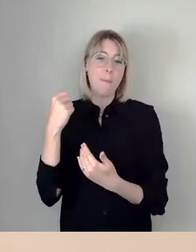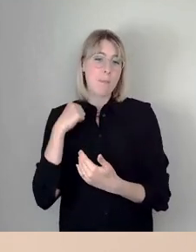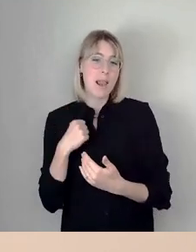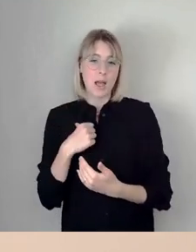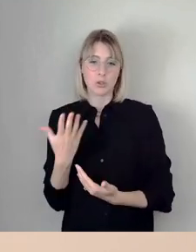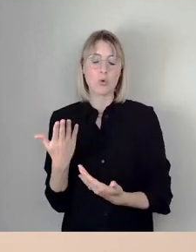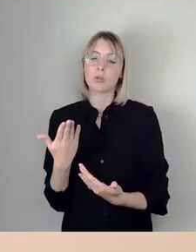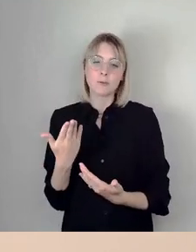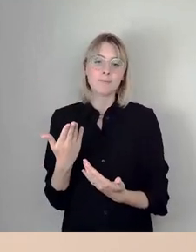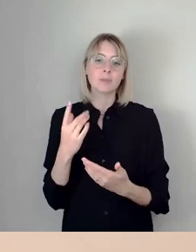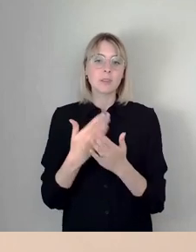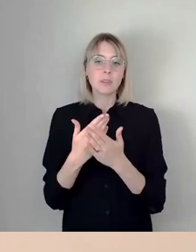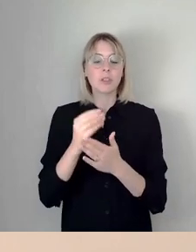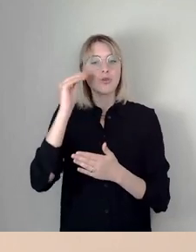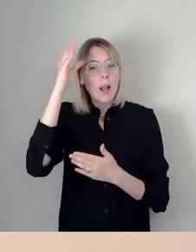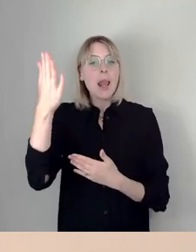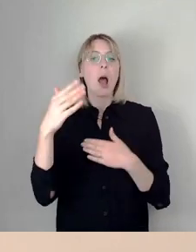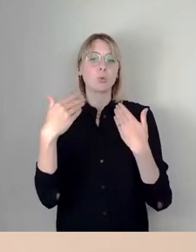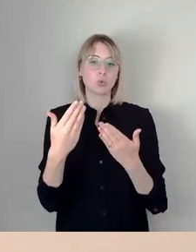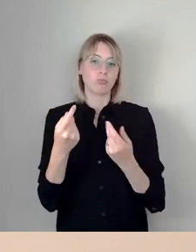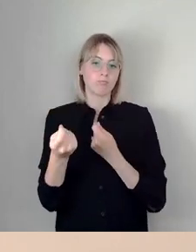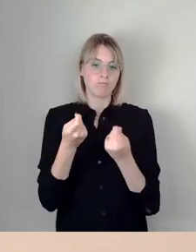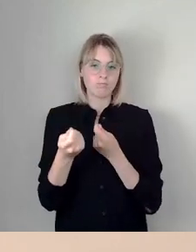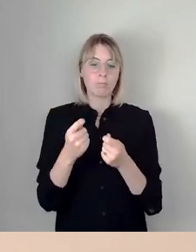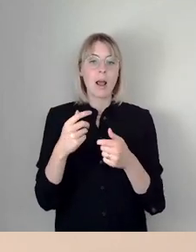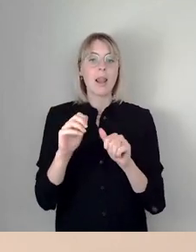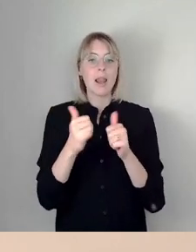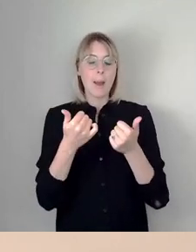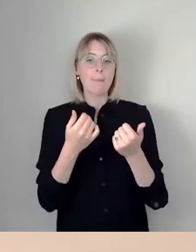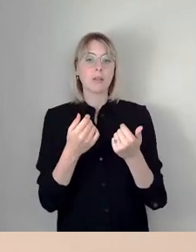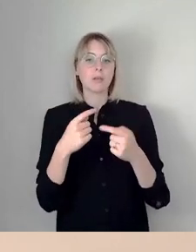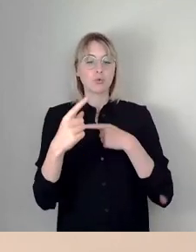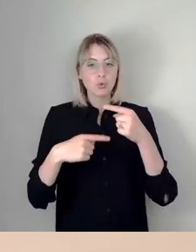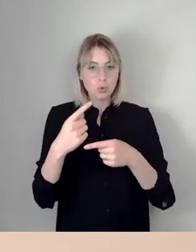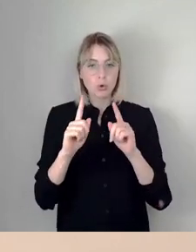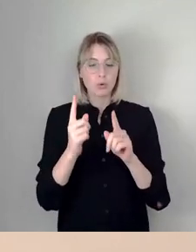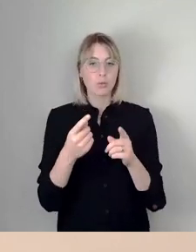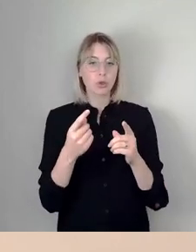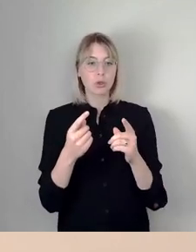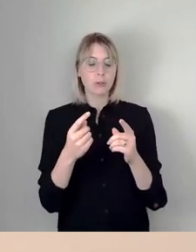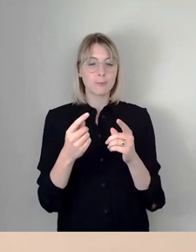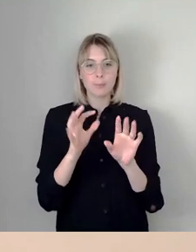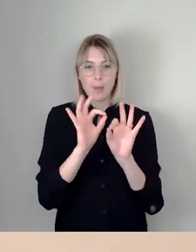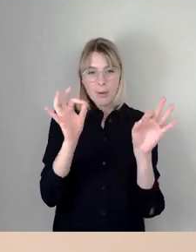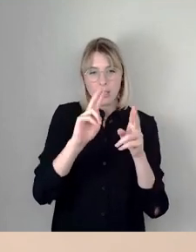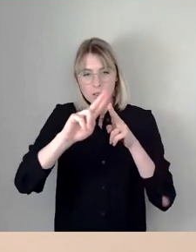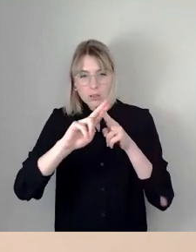Insofern ist es klug, dort über den Lebenszyklus zu optimieren. Und dieser Leitfaden gibt Hinweise und Anregungen, wie das